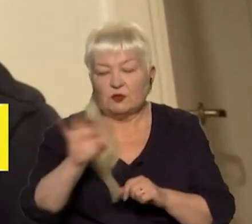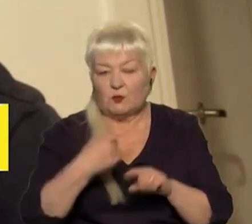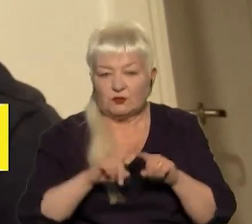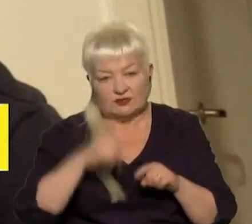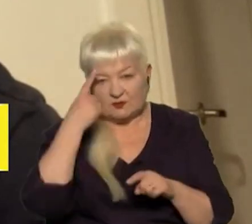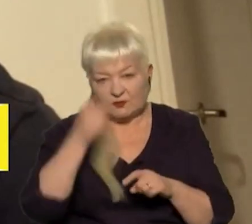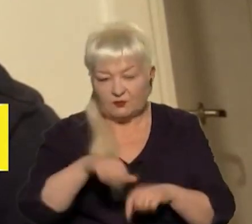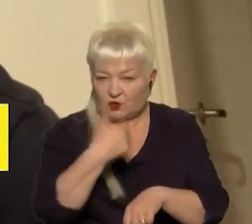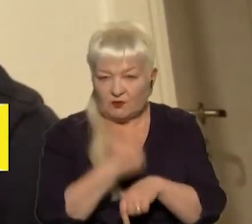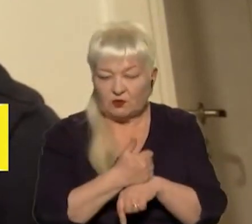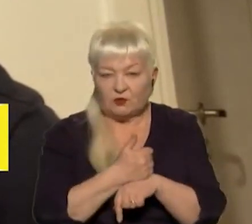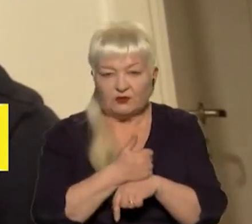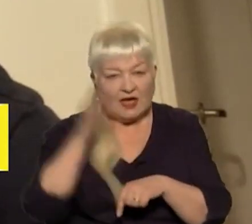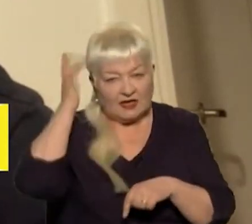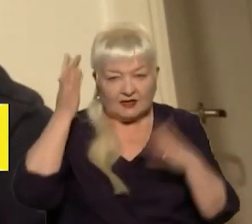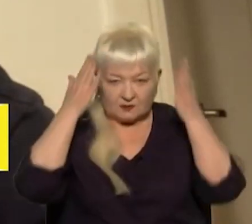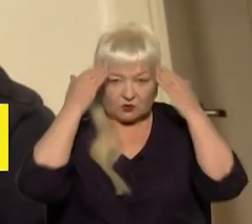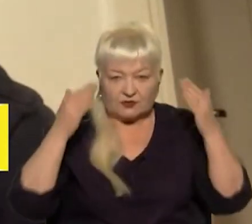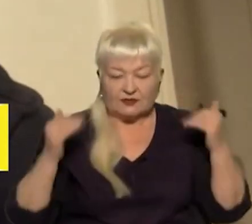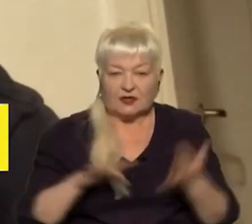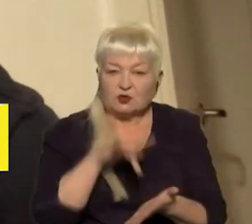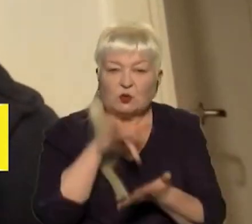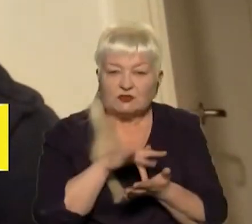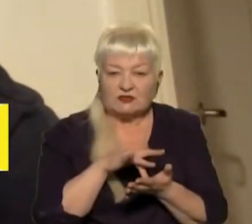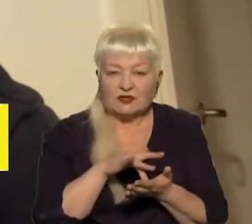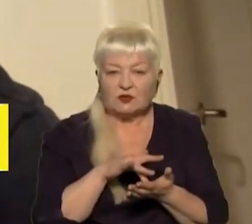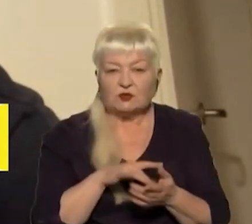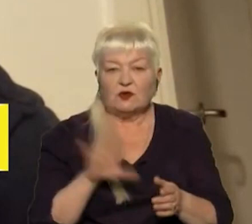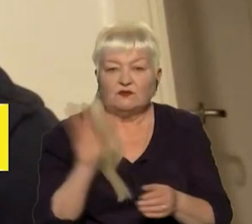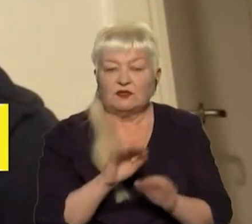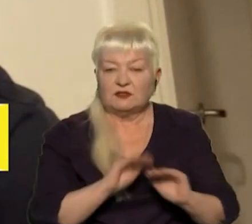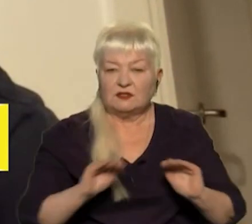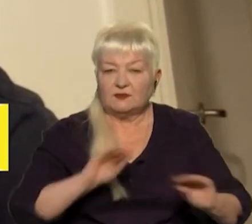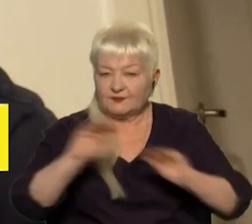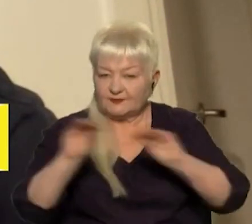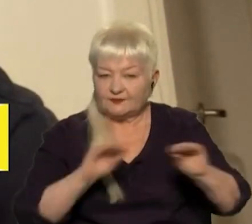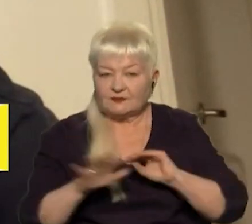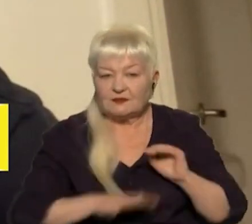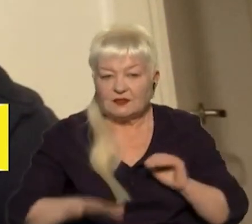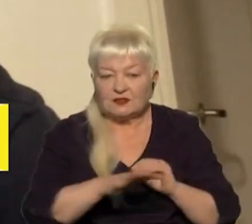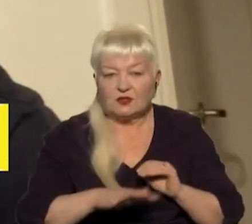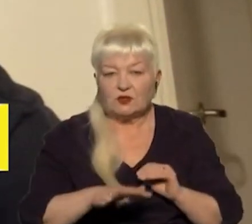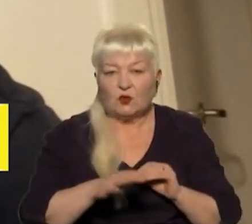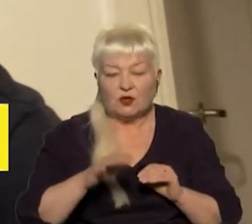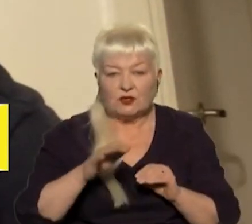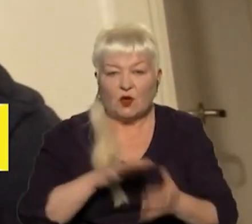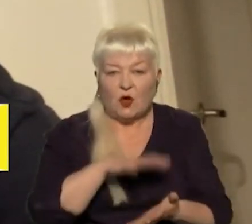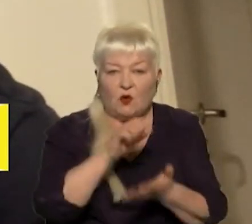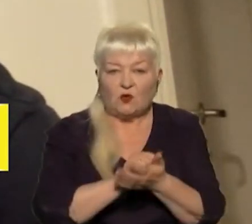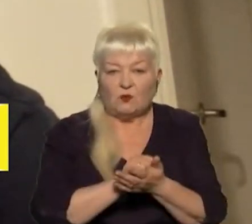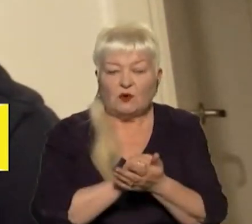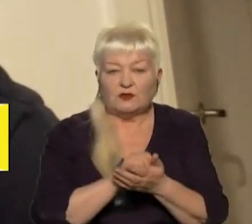правління Кримсько-Татарського ресурсного центру Ескендер Баріїв. Всіх дітей розмістили на території окупованої Євпаторії. Також